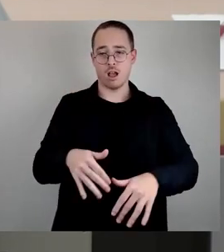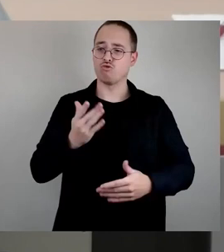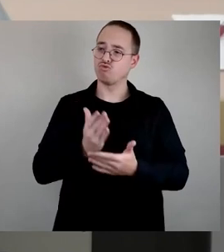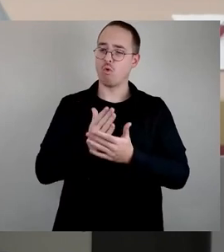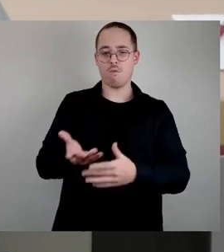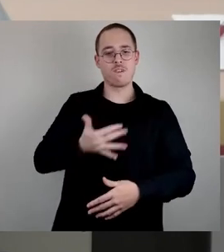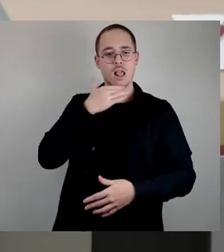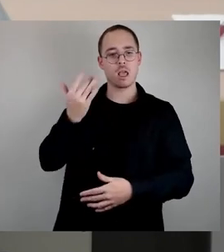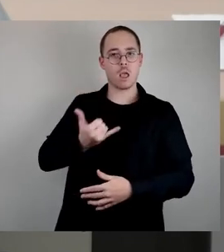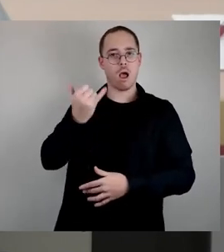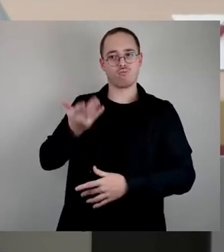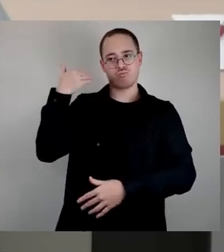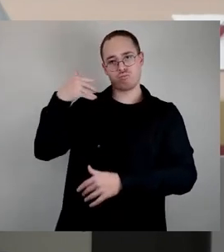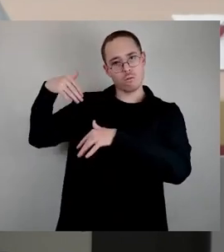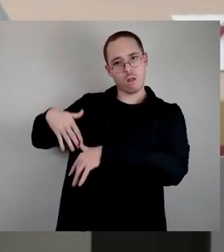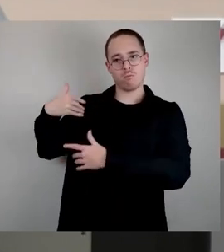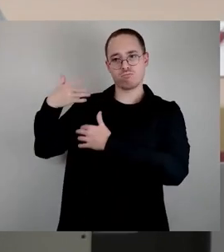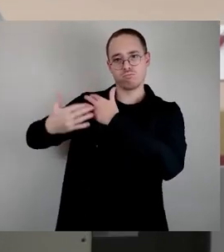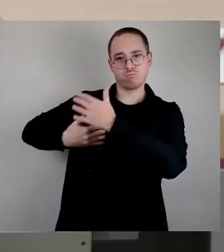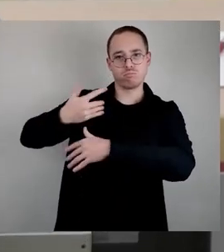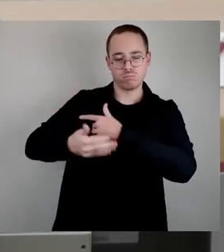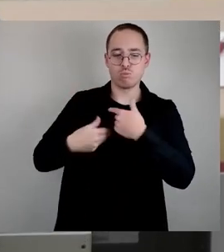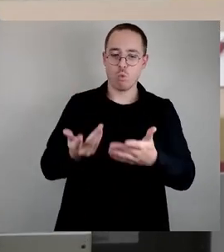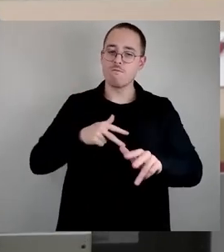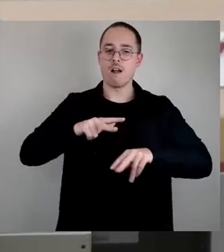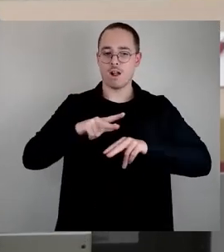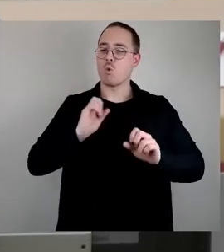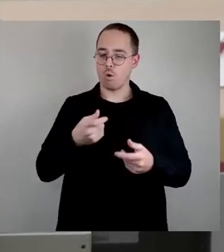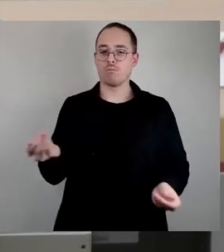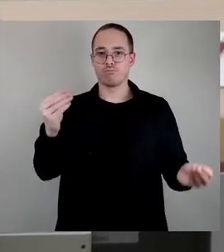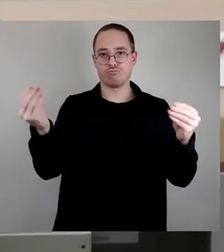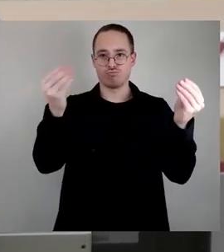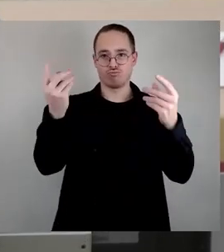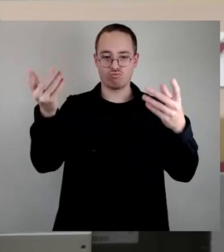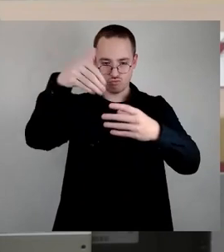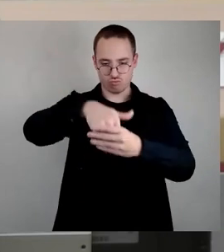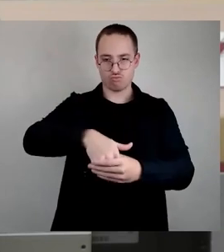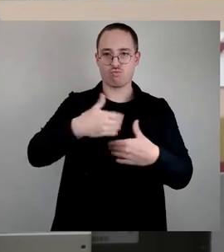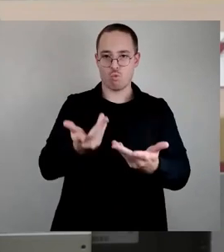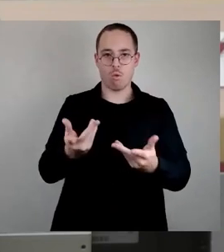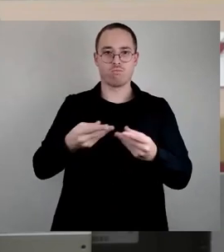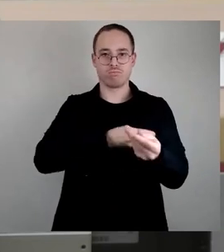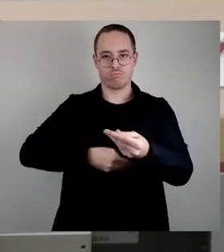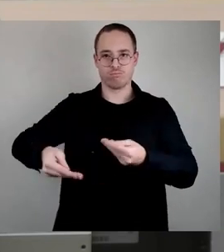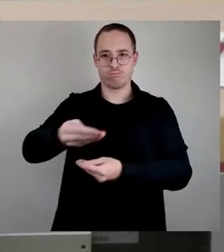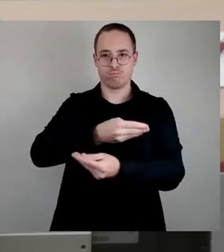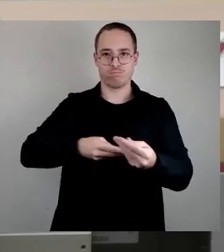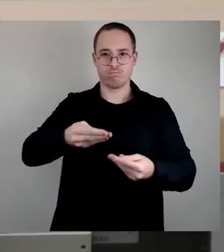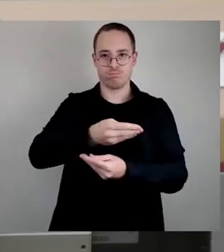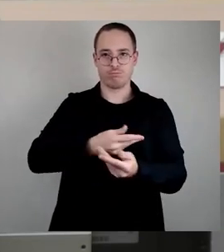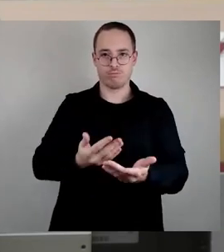wert sind, dass die Verwaltung dies einbringt. Und das will ich in der gebotenen Zeit tun.